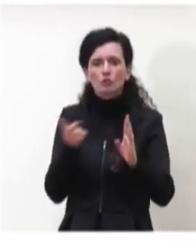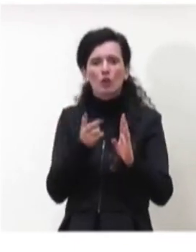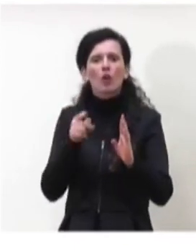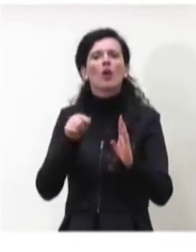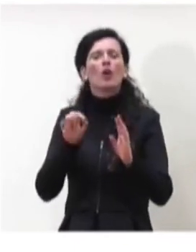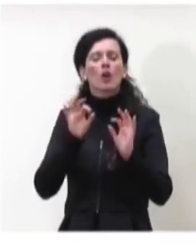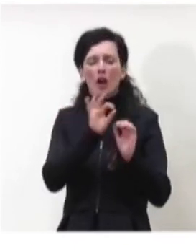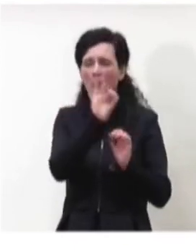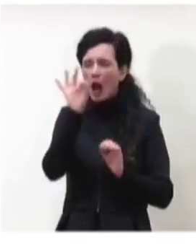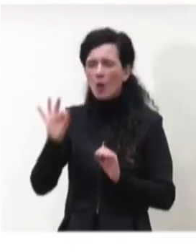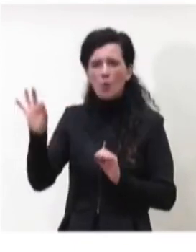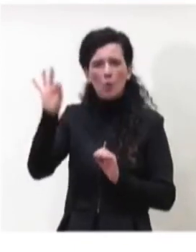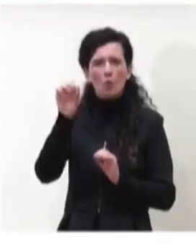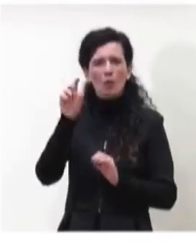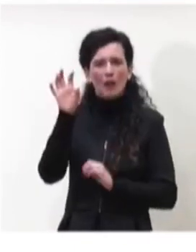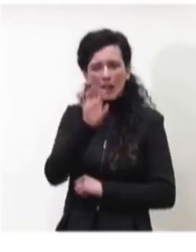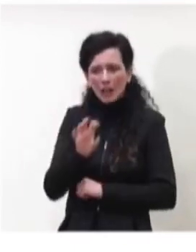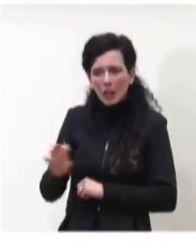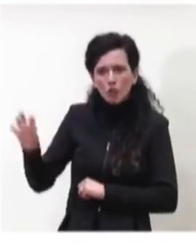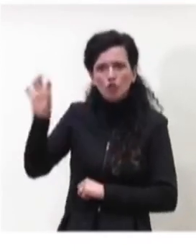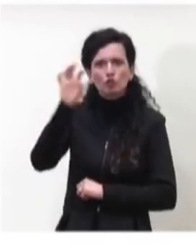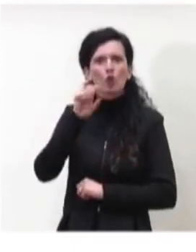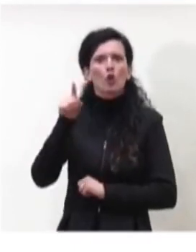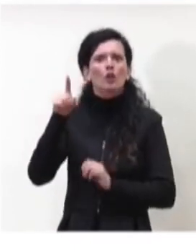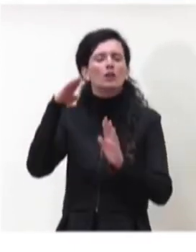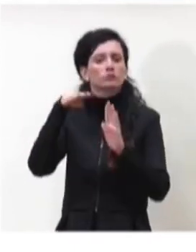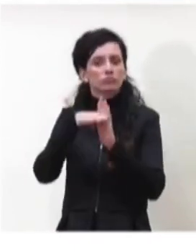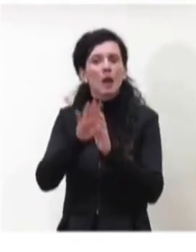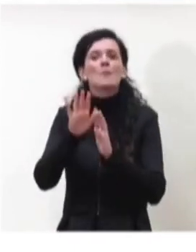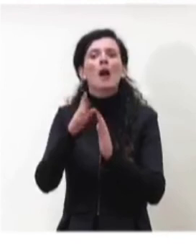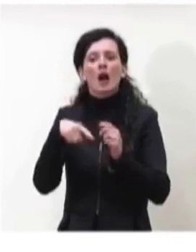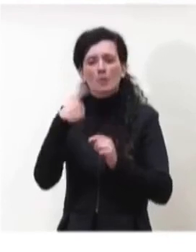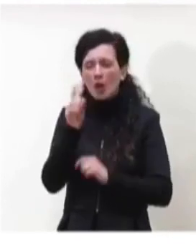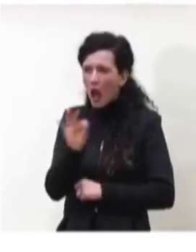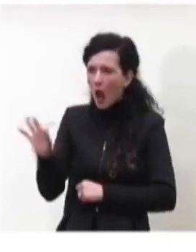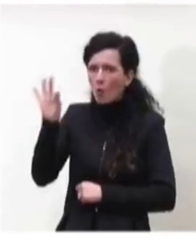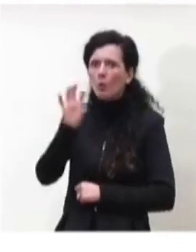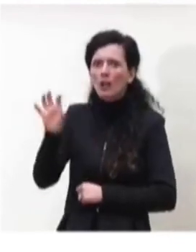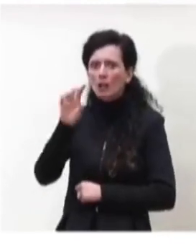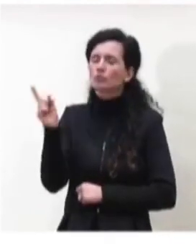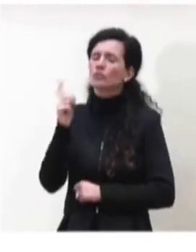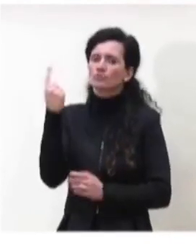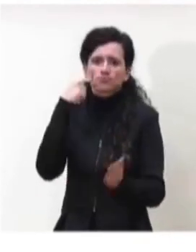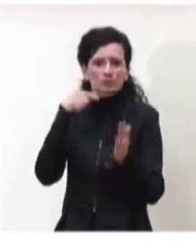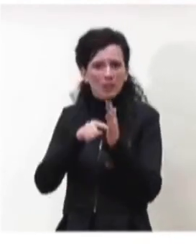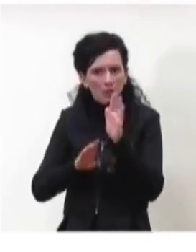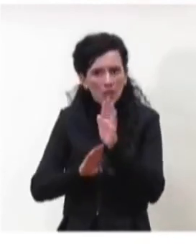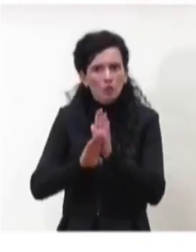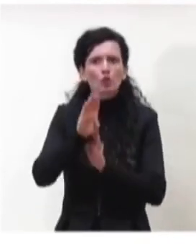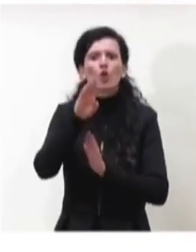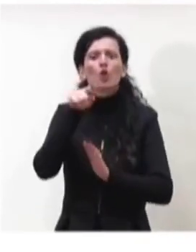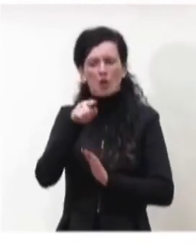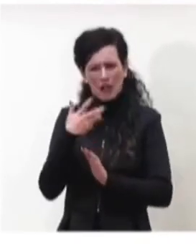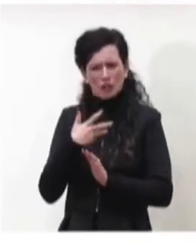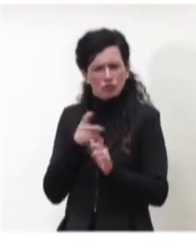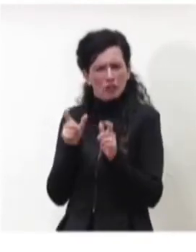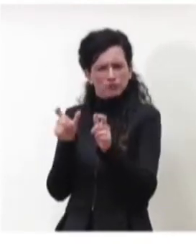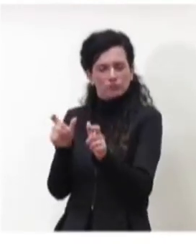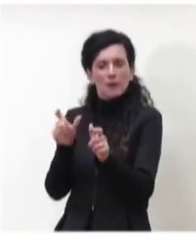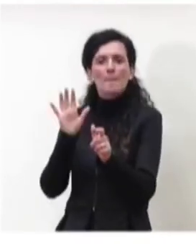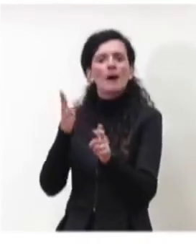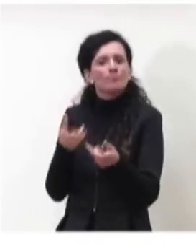molte regioni, ma c'è un'indicazione in alcune regioni di una ricrescita, anche se molto contenuta, però vedete che